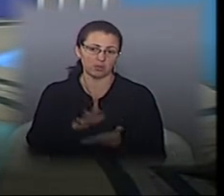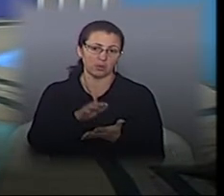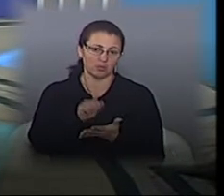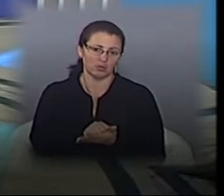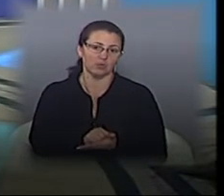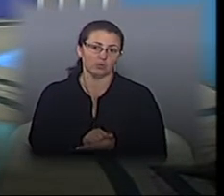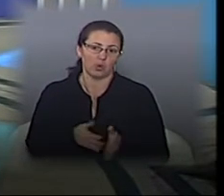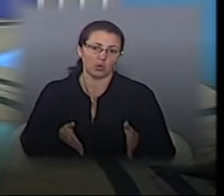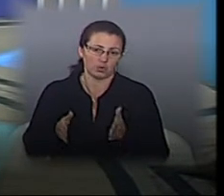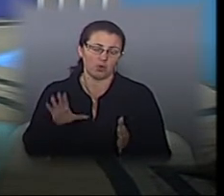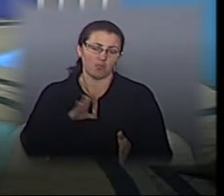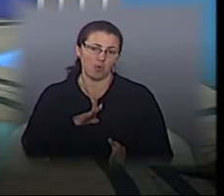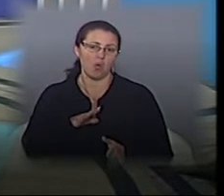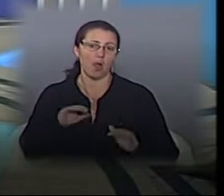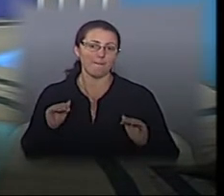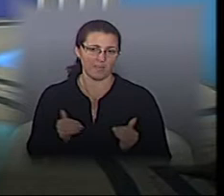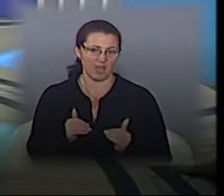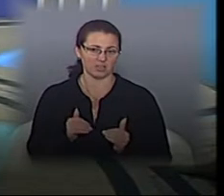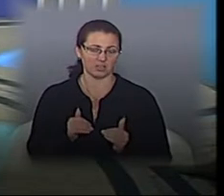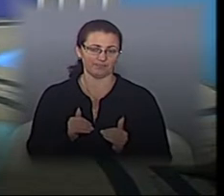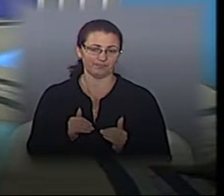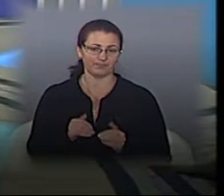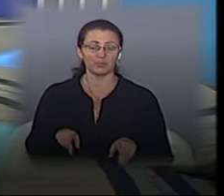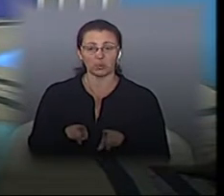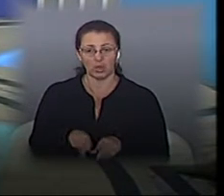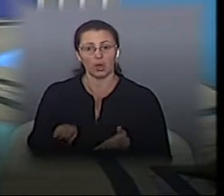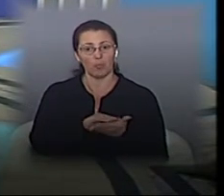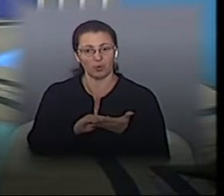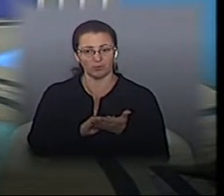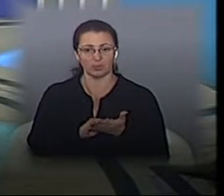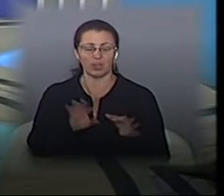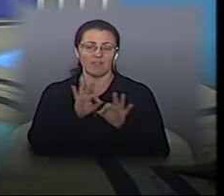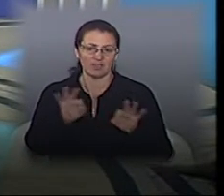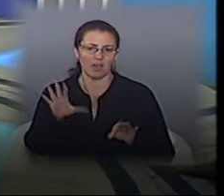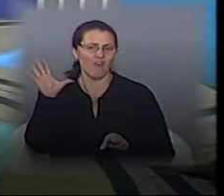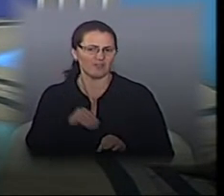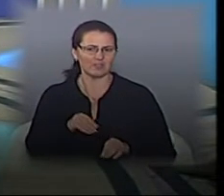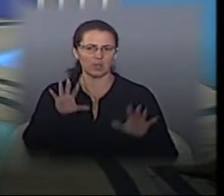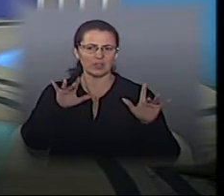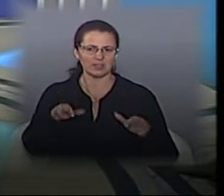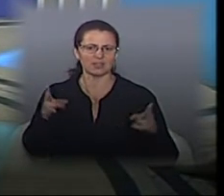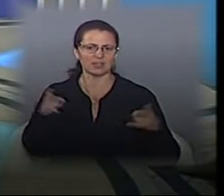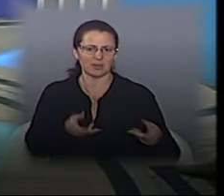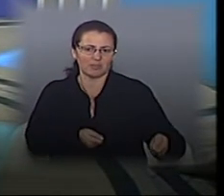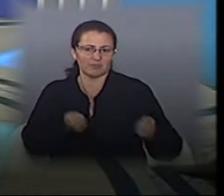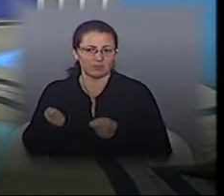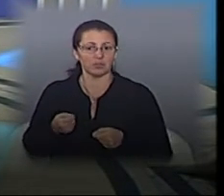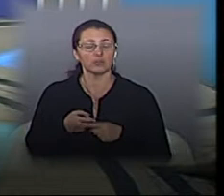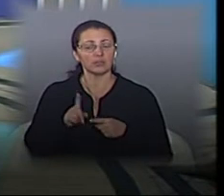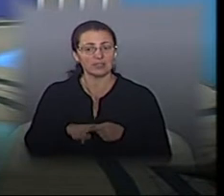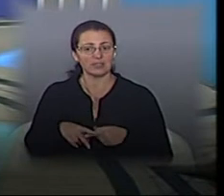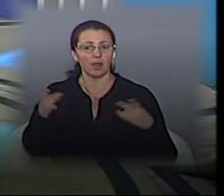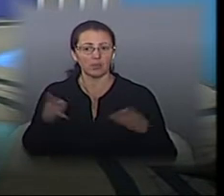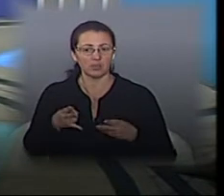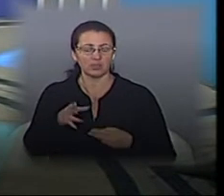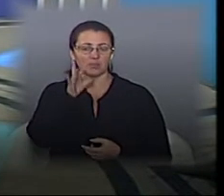було і менше. Проте, ну, знову ж таки, повторююся, в ідеалі весь сніг потрібно вивезти, але на це потрібен час і потрібні додаткові